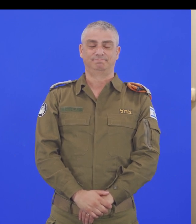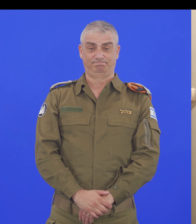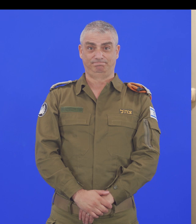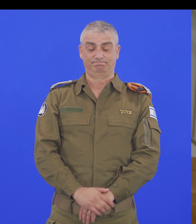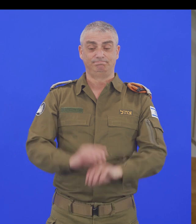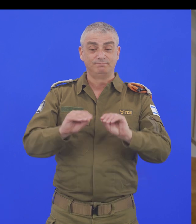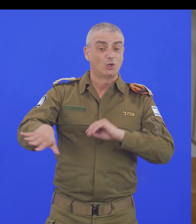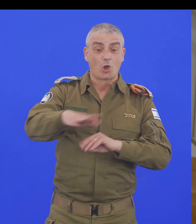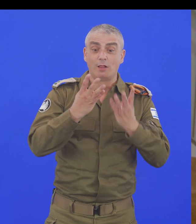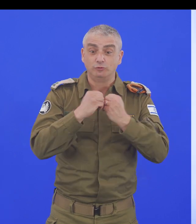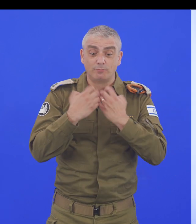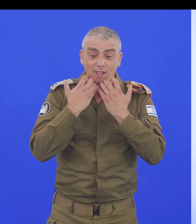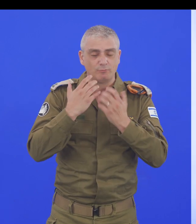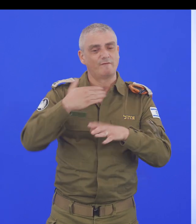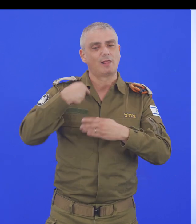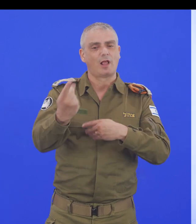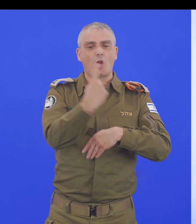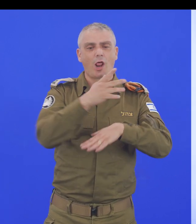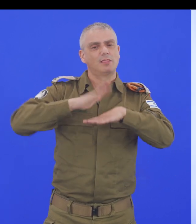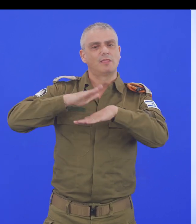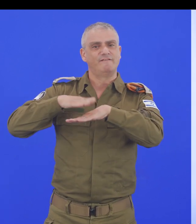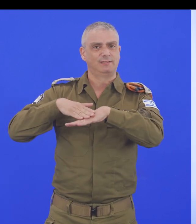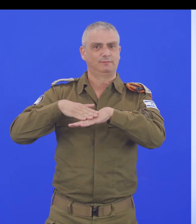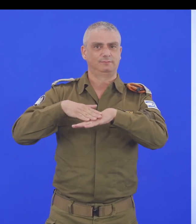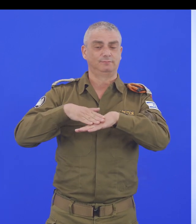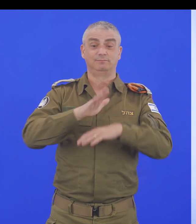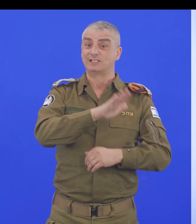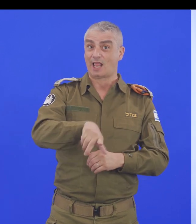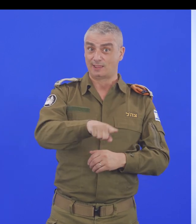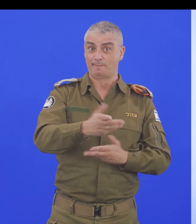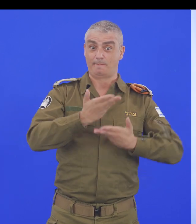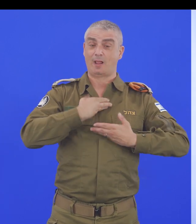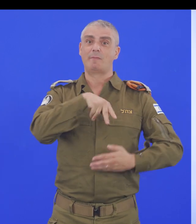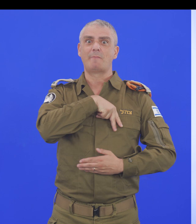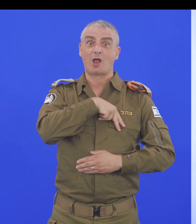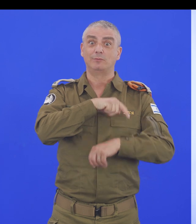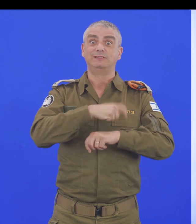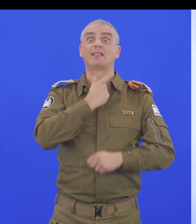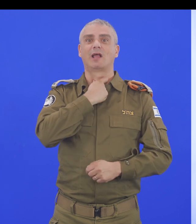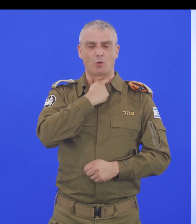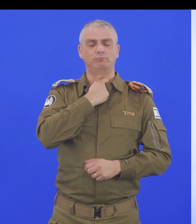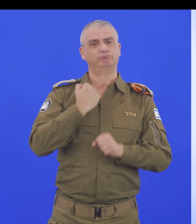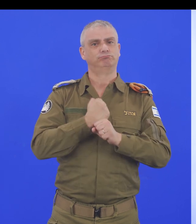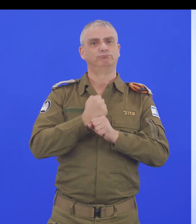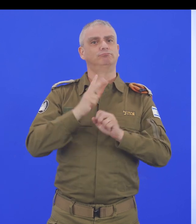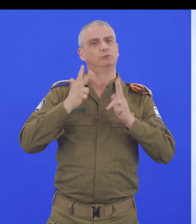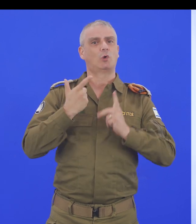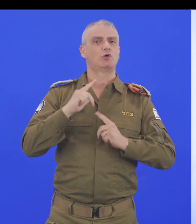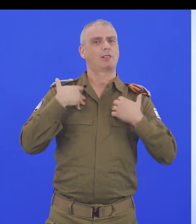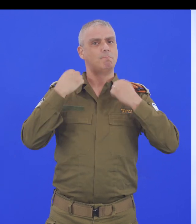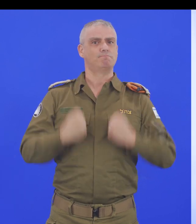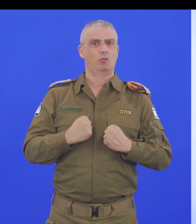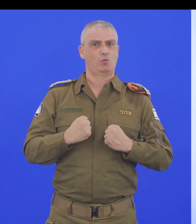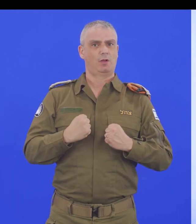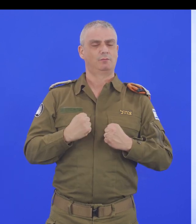תדרחו את בני המשפחה וחלקו תפקיד לכל אחד. ילדים שמקבלים אחר היות בזמן חירום ותפקדים באופן